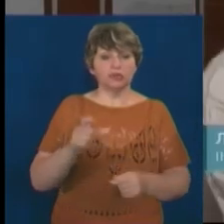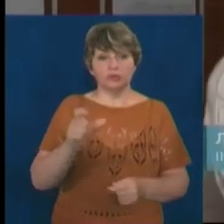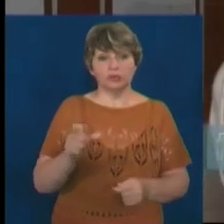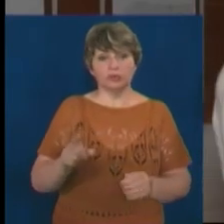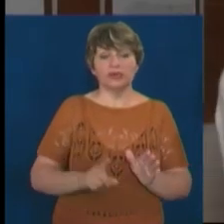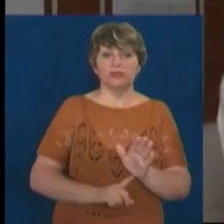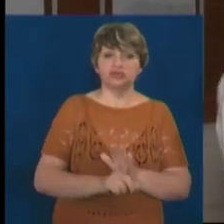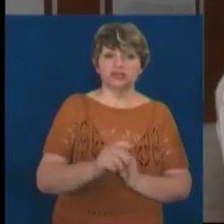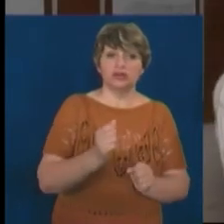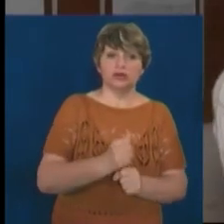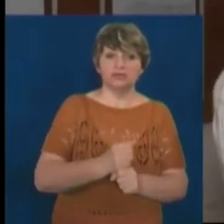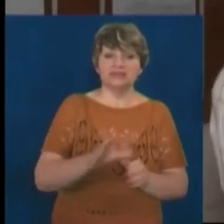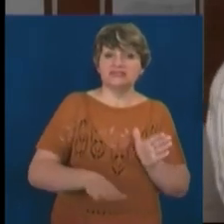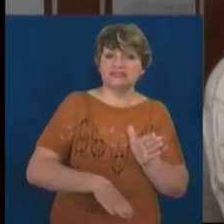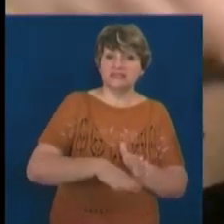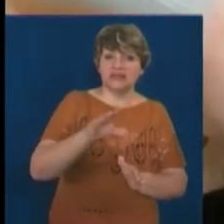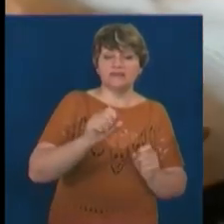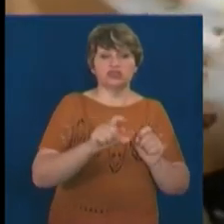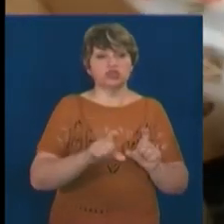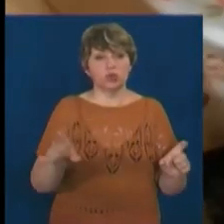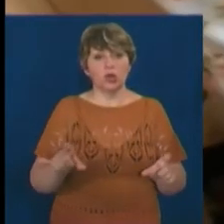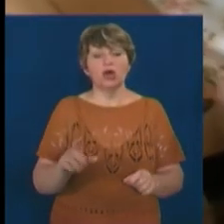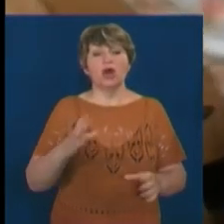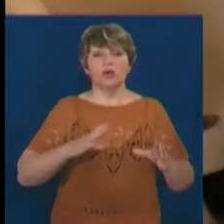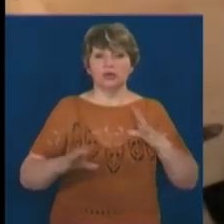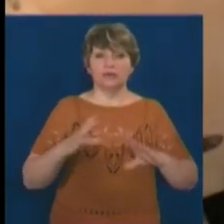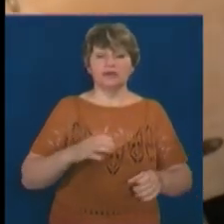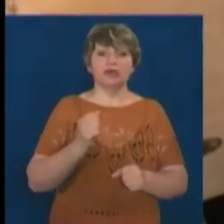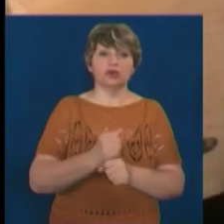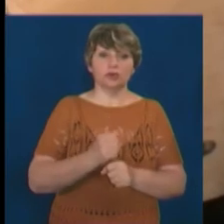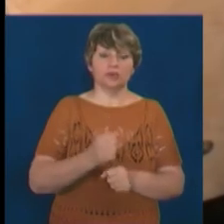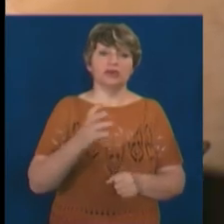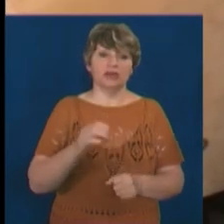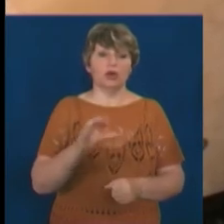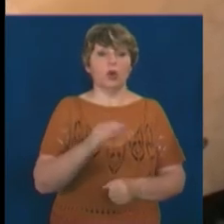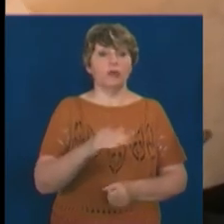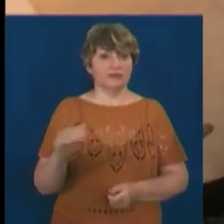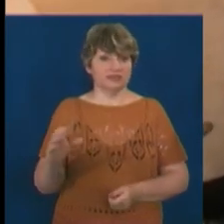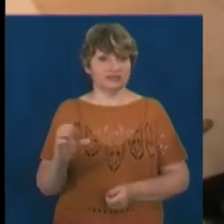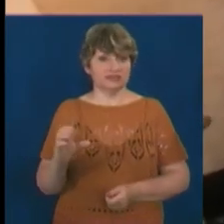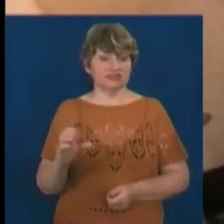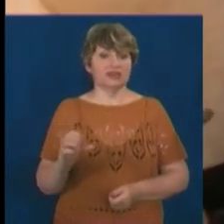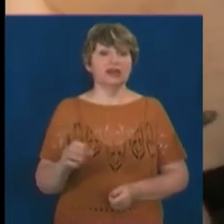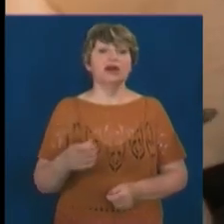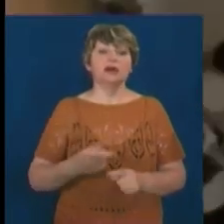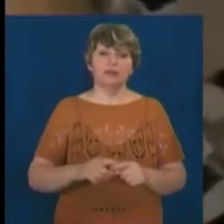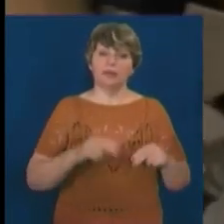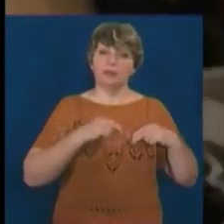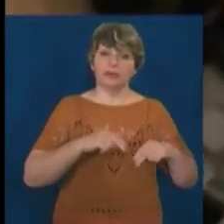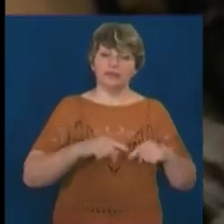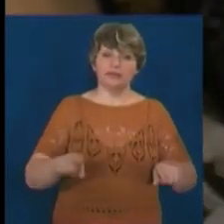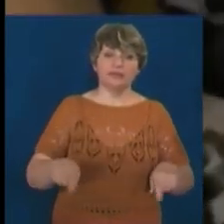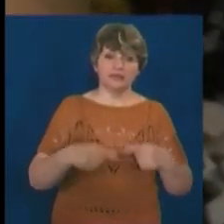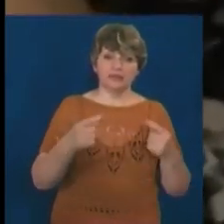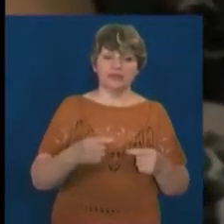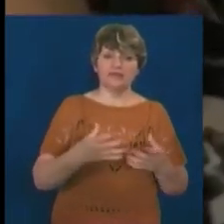робити з дитинства, тобто починали робити це ще в школі, щоб робили в університетах і робили в себе на роботі в офісах. Він тоді працював весну